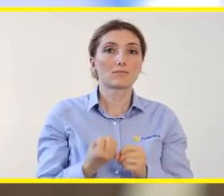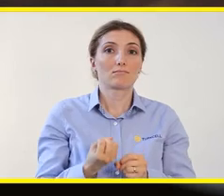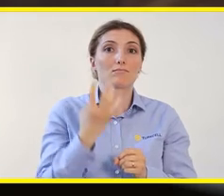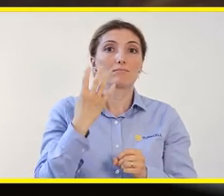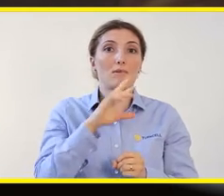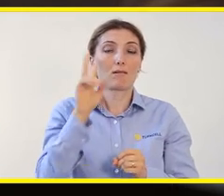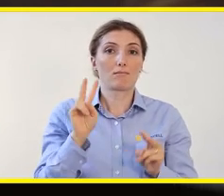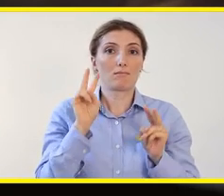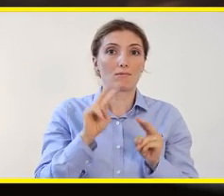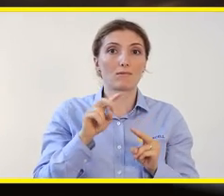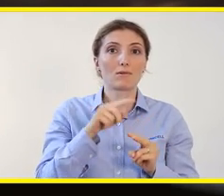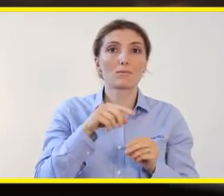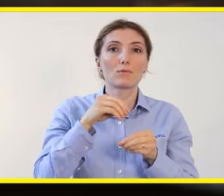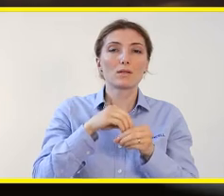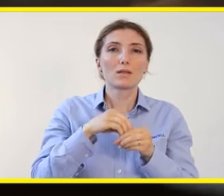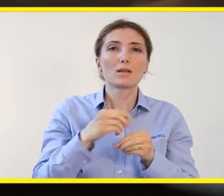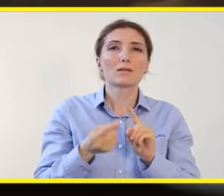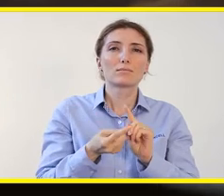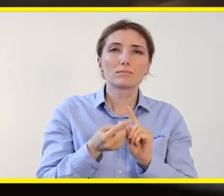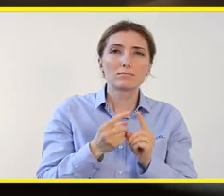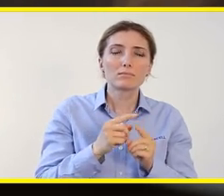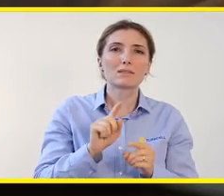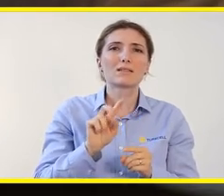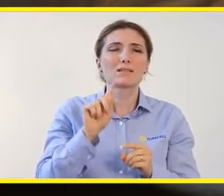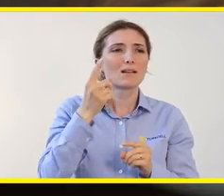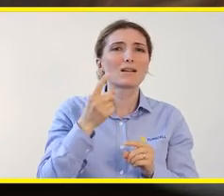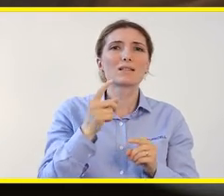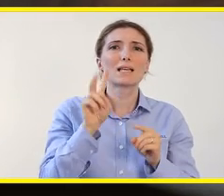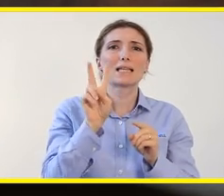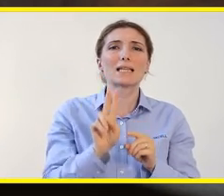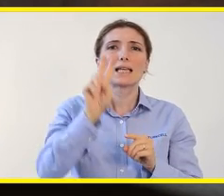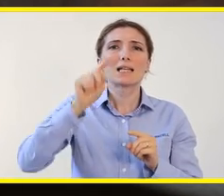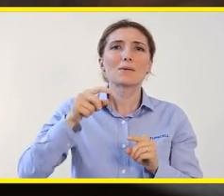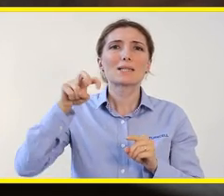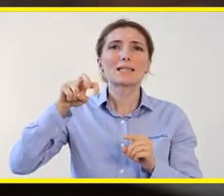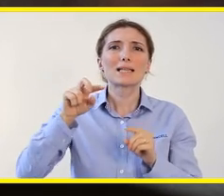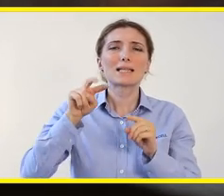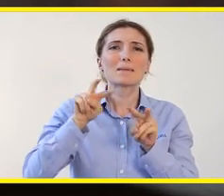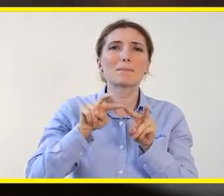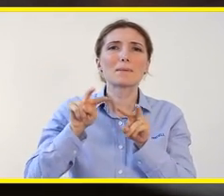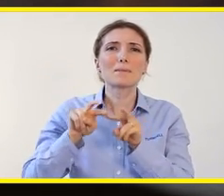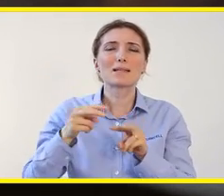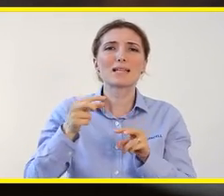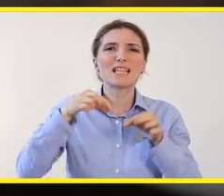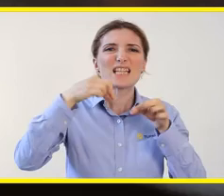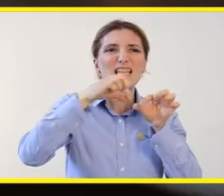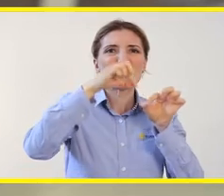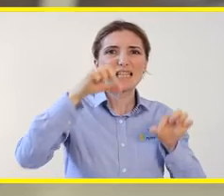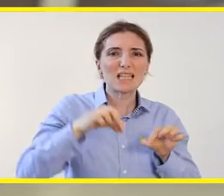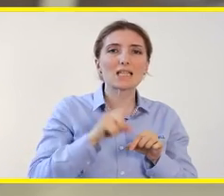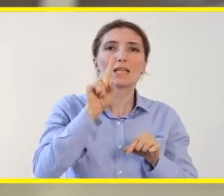Zarif ve ergonomik bir tasarıma sahip olan T60, sadece 7.8 mm inceliğinde ve 129 gram ağırlığında.